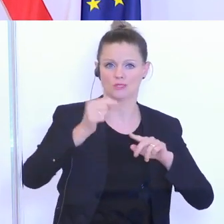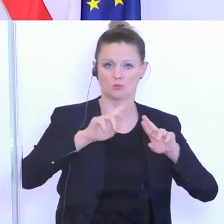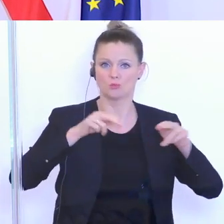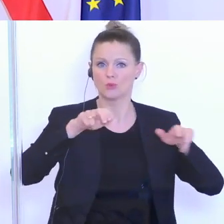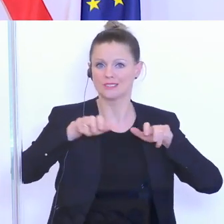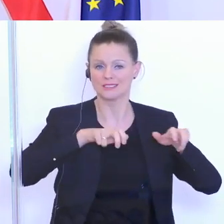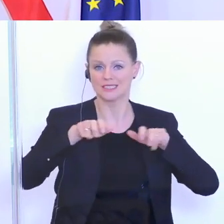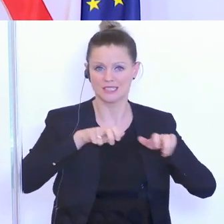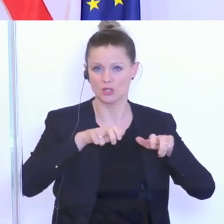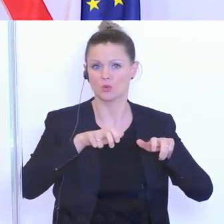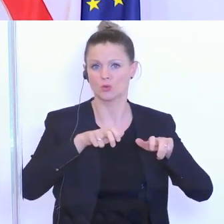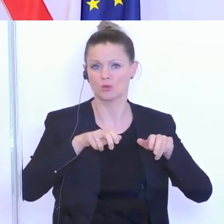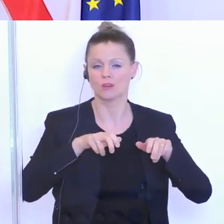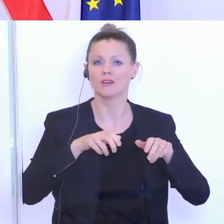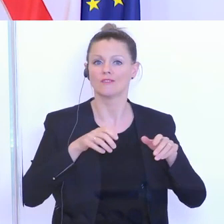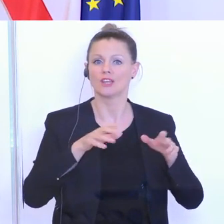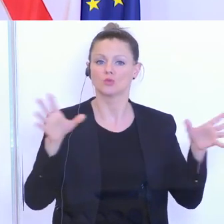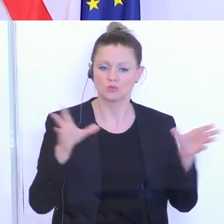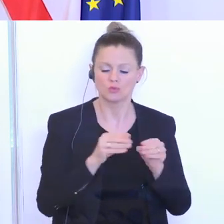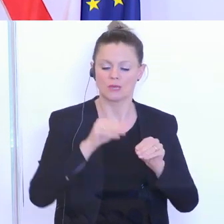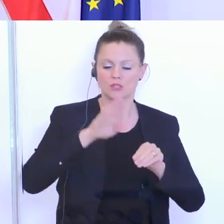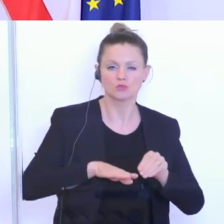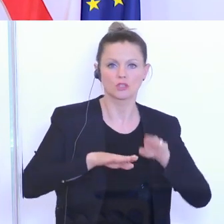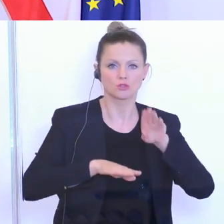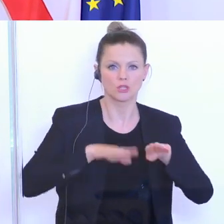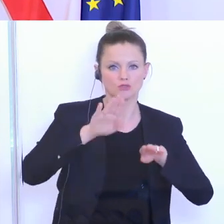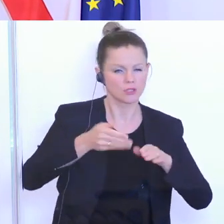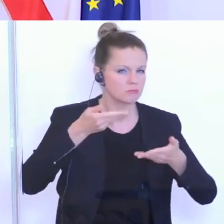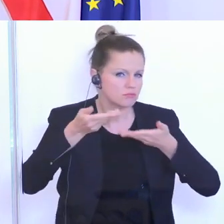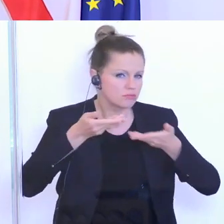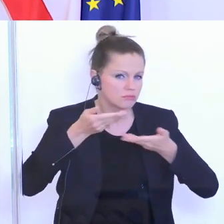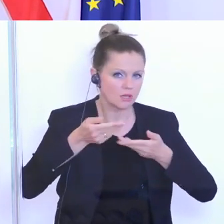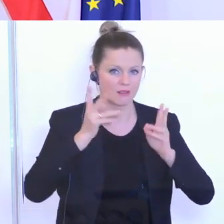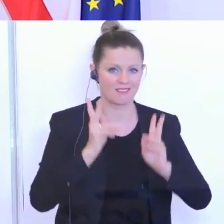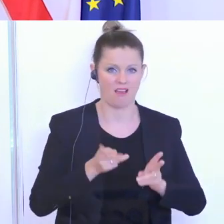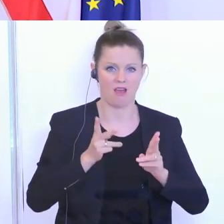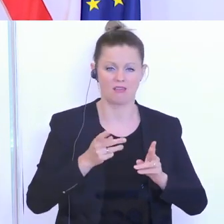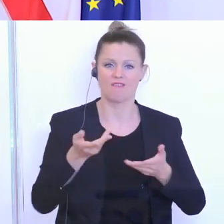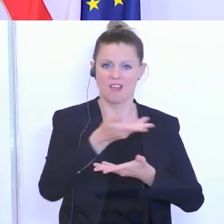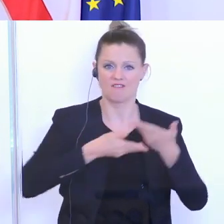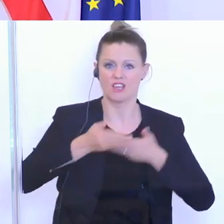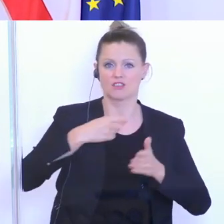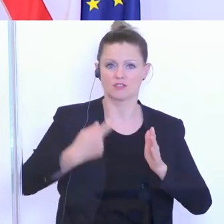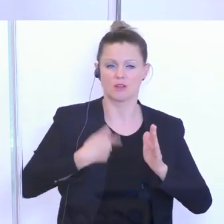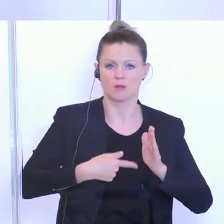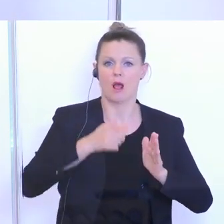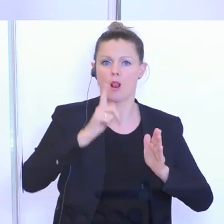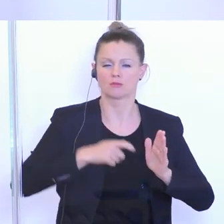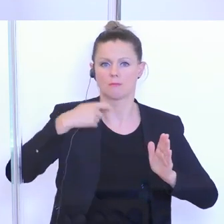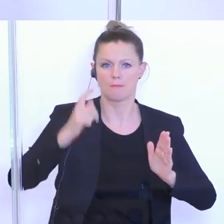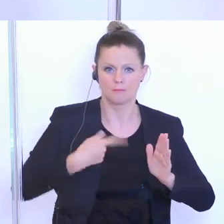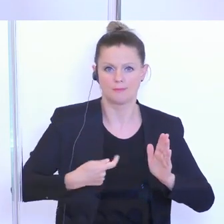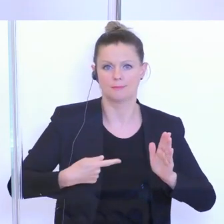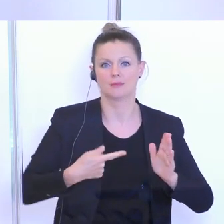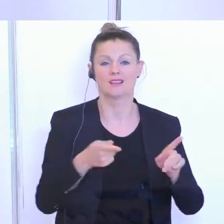Bundesregierung über die nächsten gemeinsamen Schritte zu beraten, um den Wirtschaftsmotor wieder ordentlich in Gang zu bringen. Der